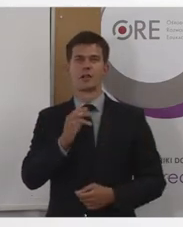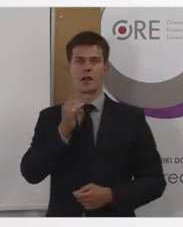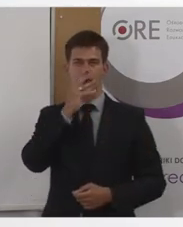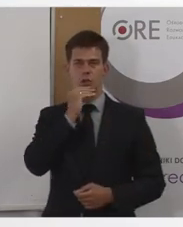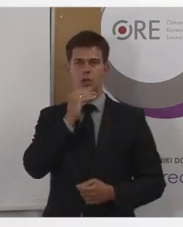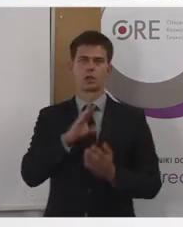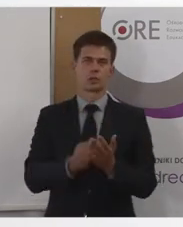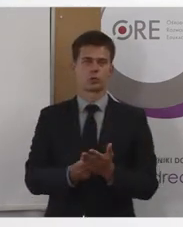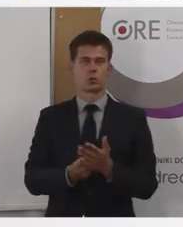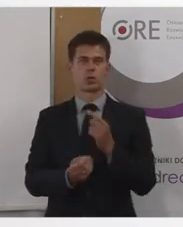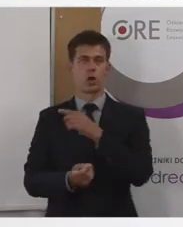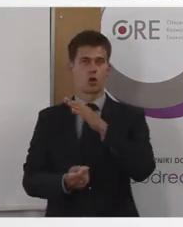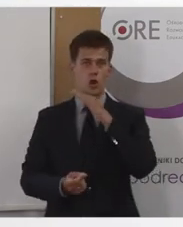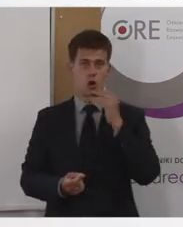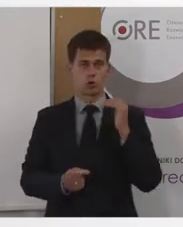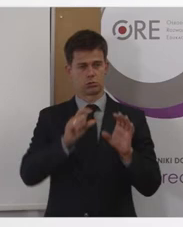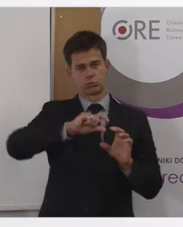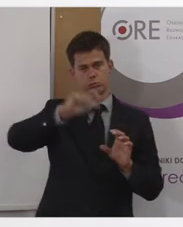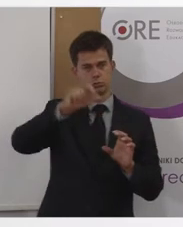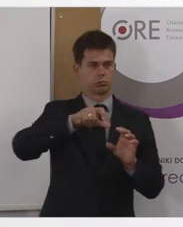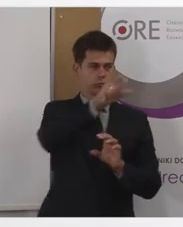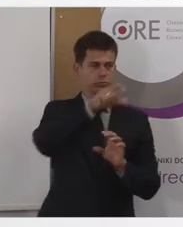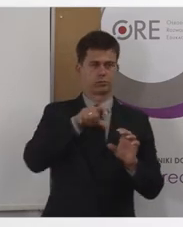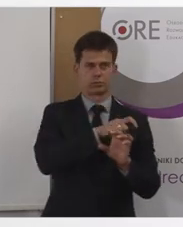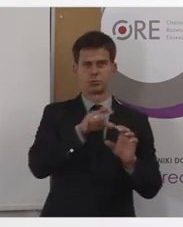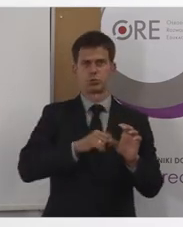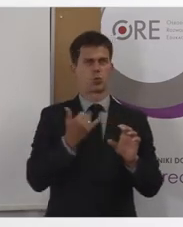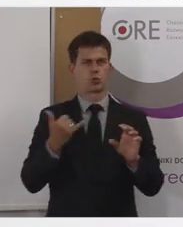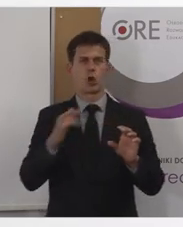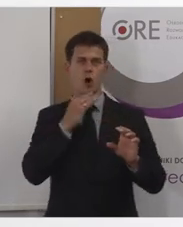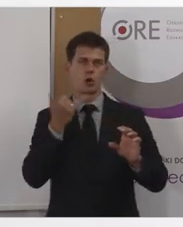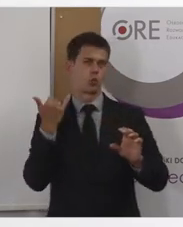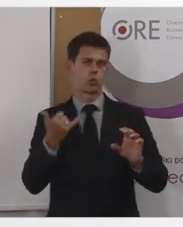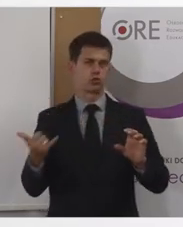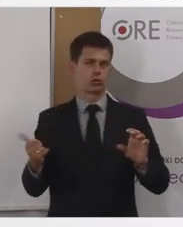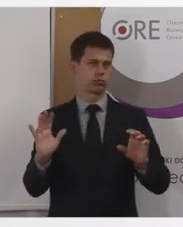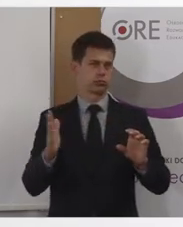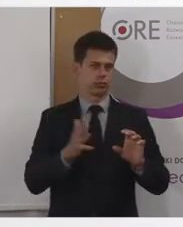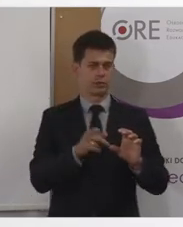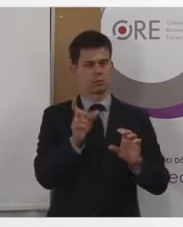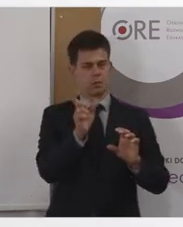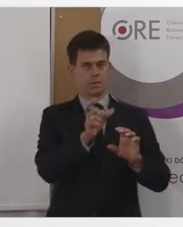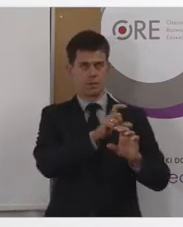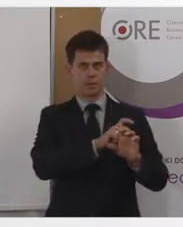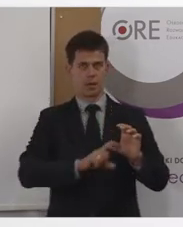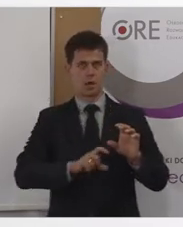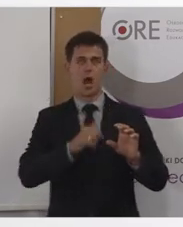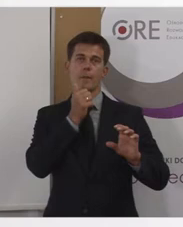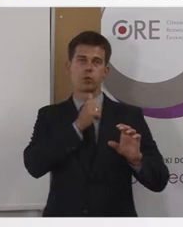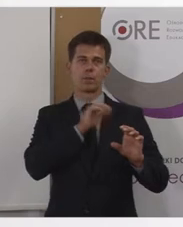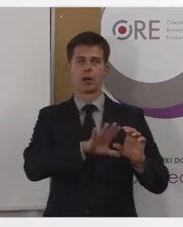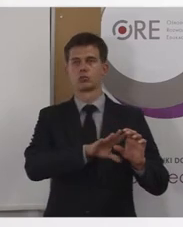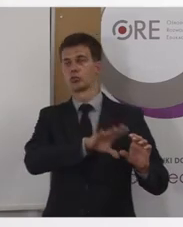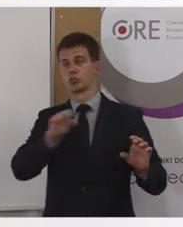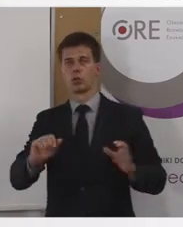jeżeli byście taki kolorowy wykres wydrukowali na drukarce